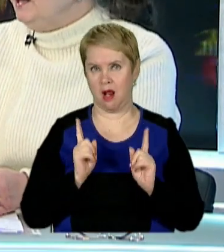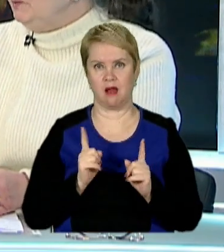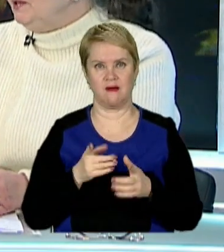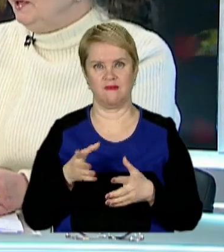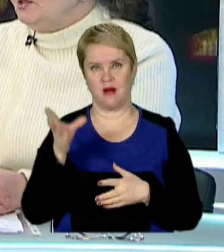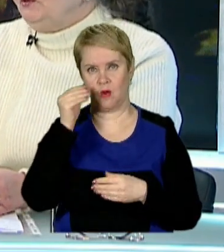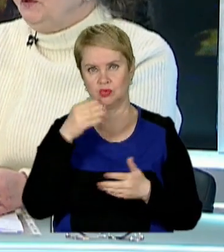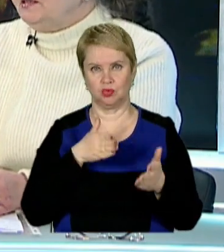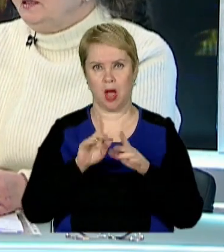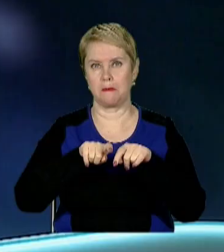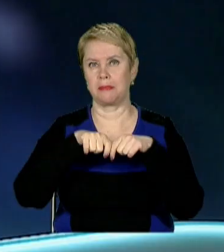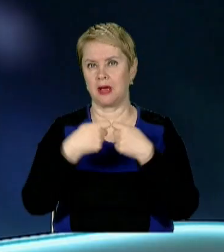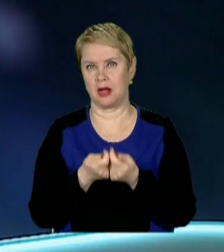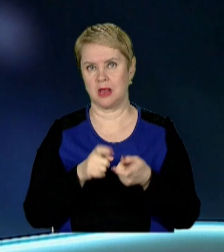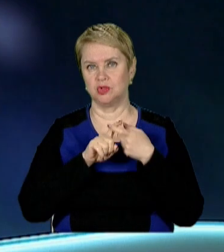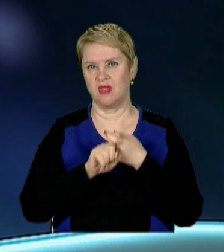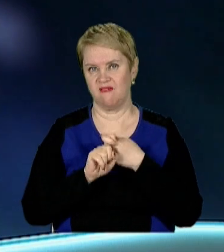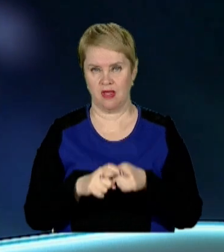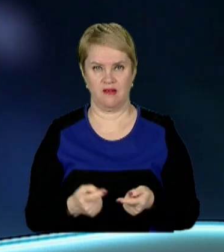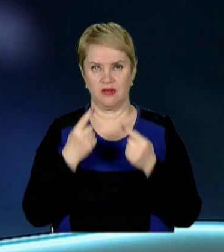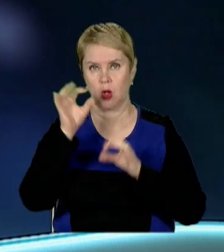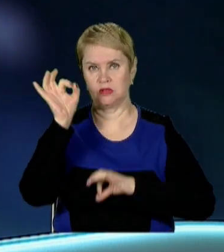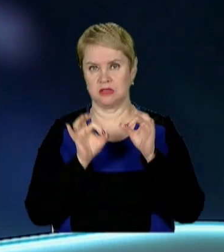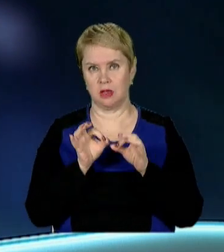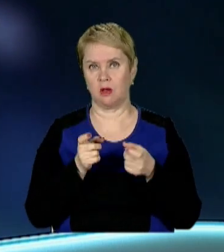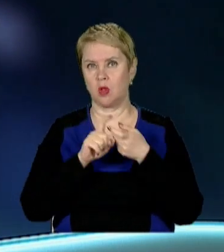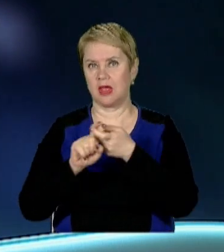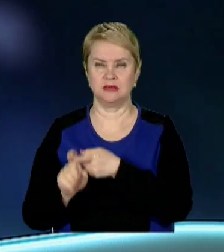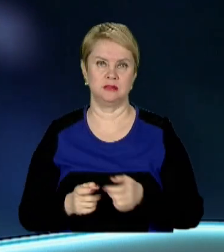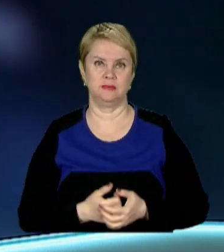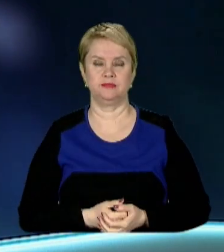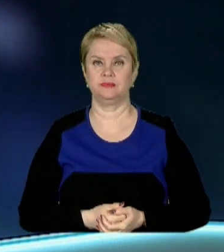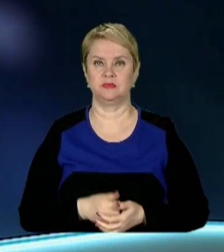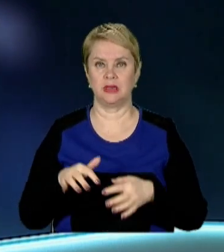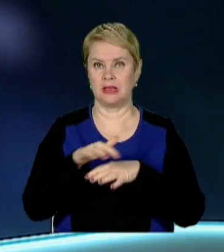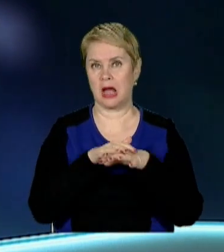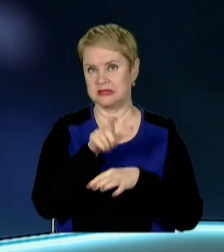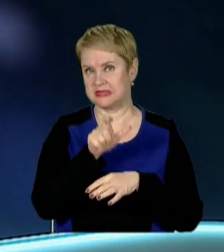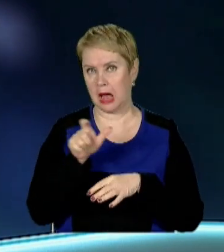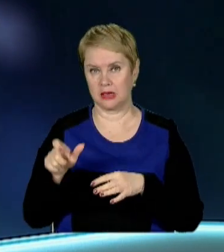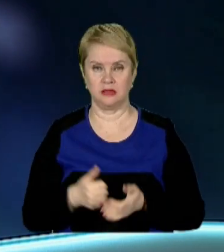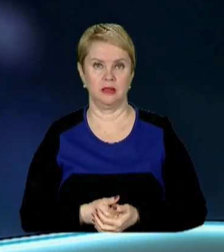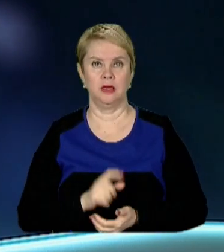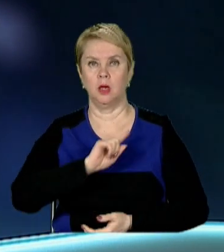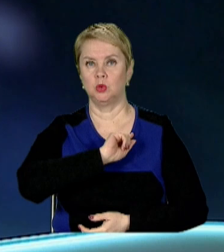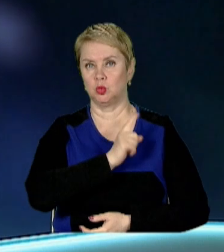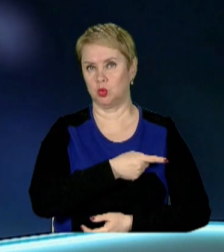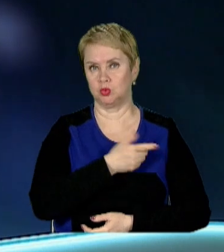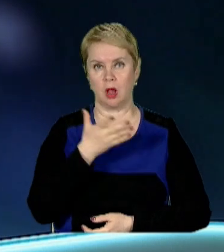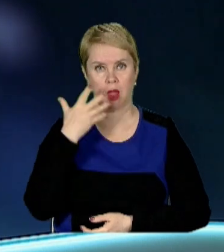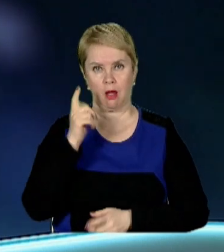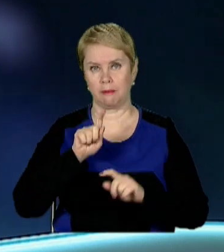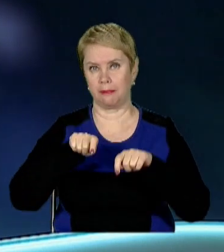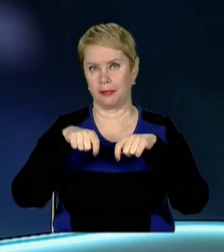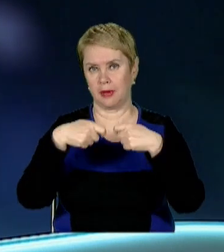Враховуючи шлях передачі інфекцій, Великий відсоток контагіозності населення дуже легко